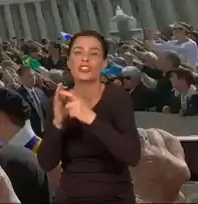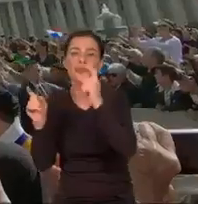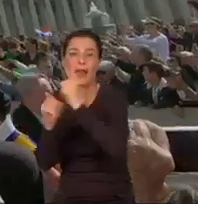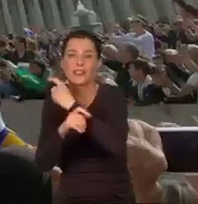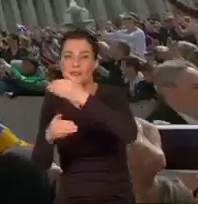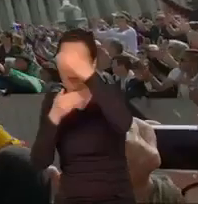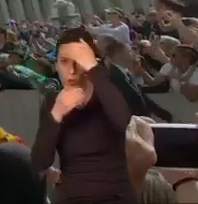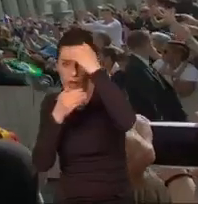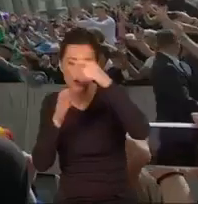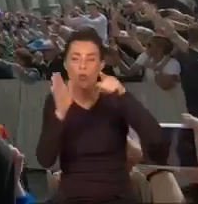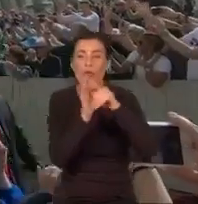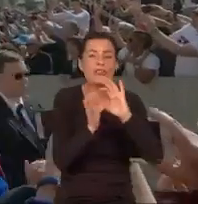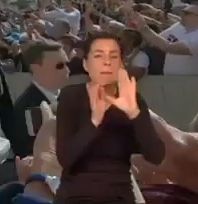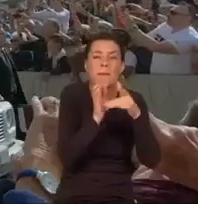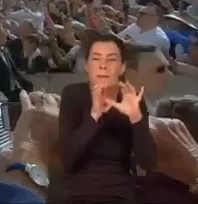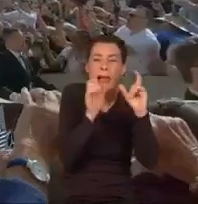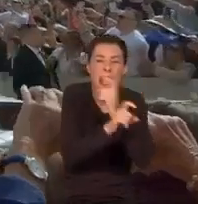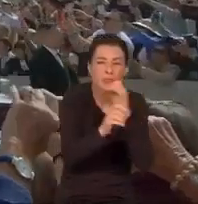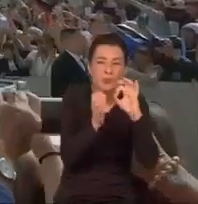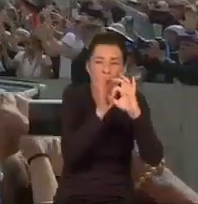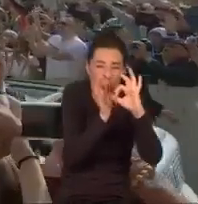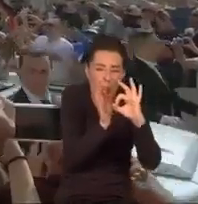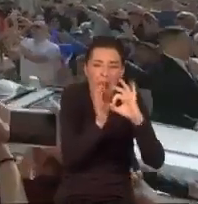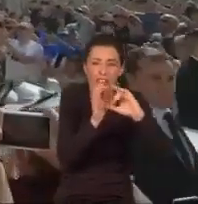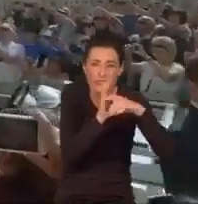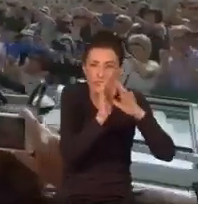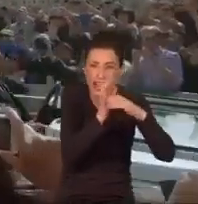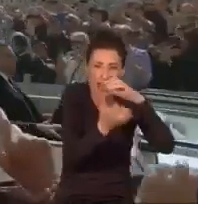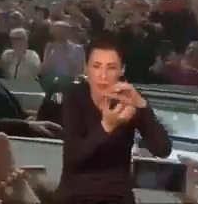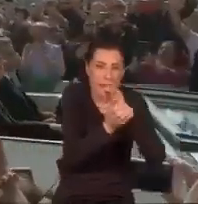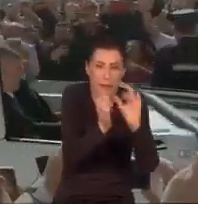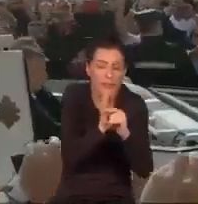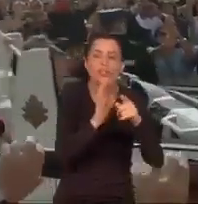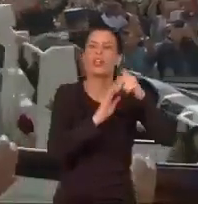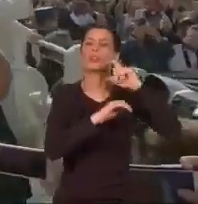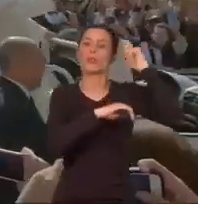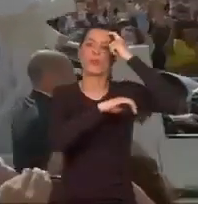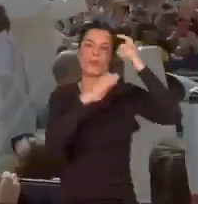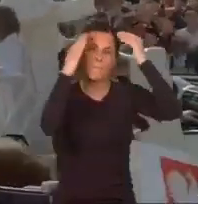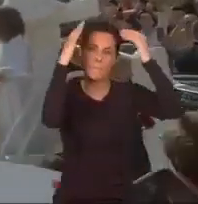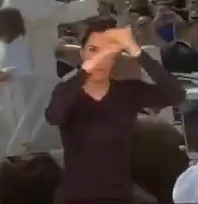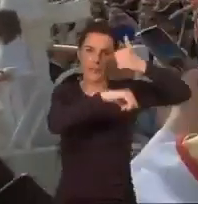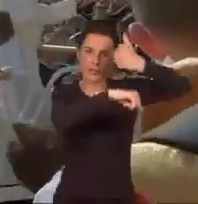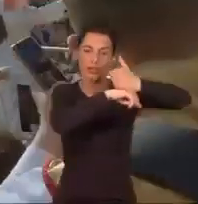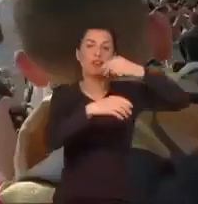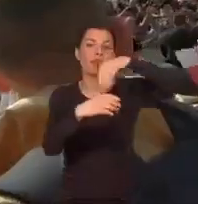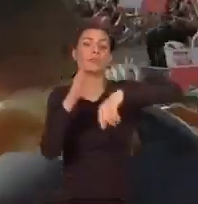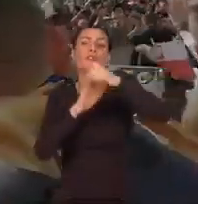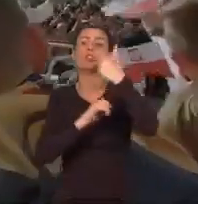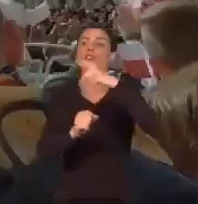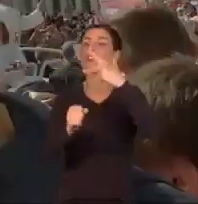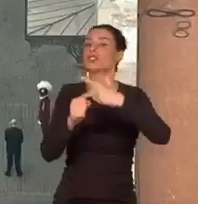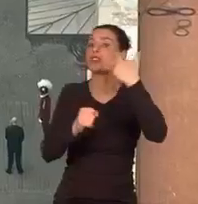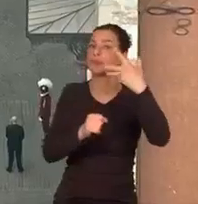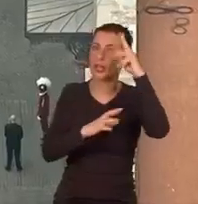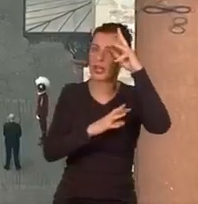Na czele najmniejszego państwa świata stoi papież. Ma tylko 900 obywateli, których chroni 135 członków Gwardii